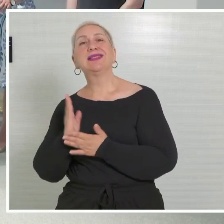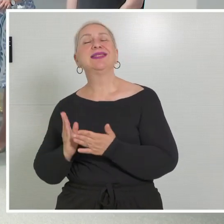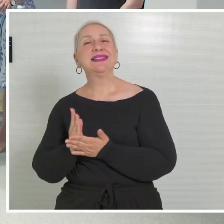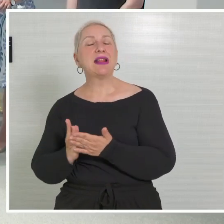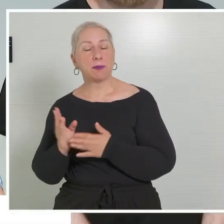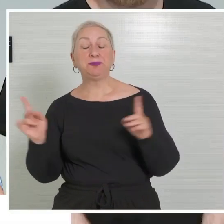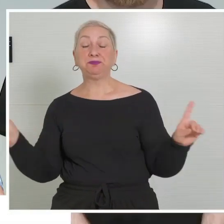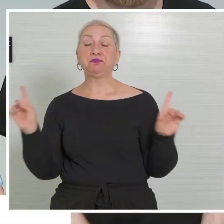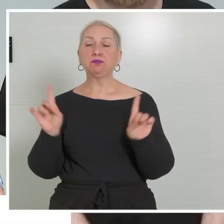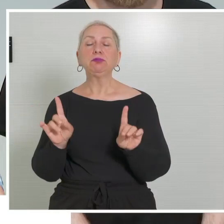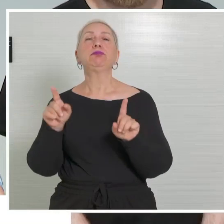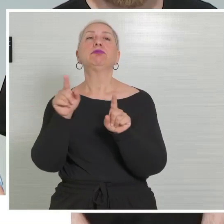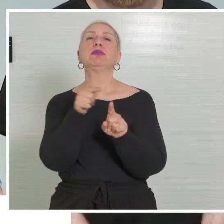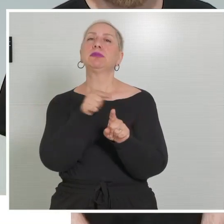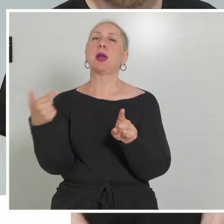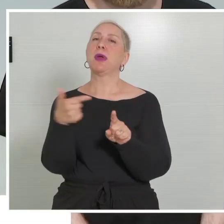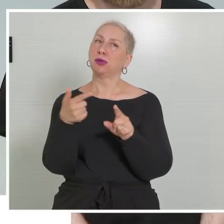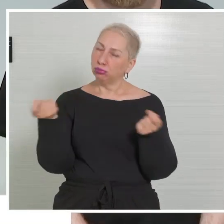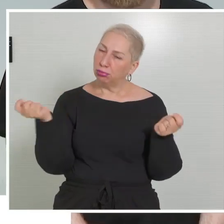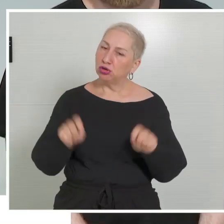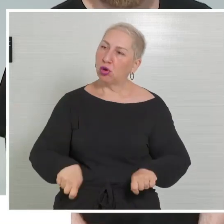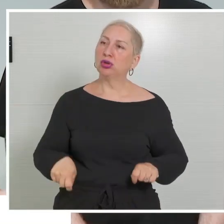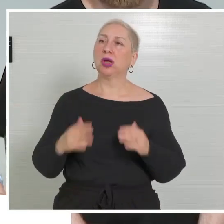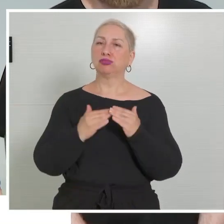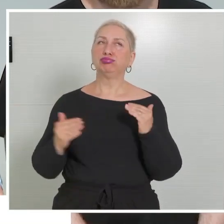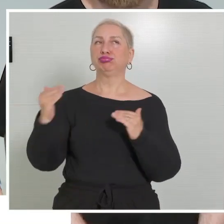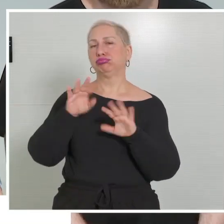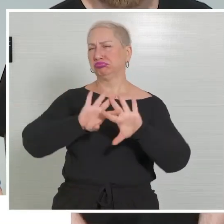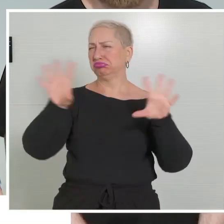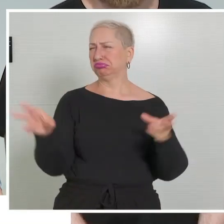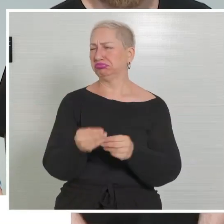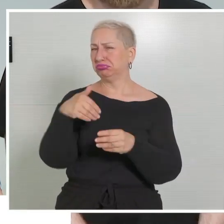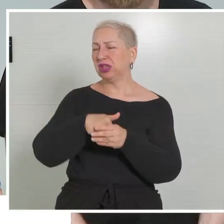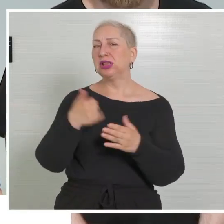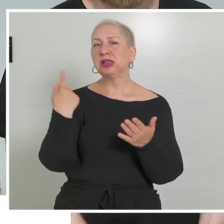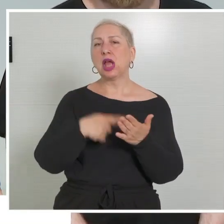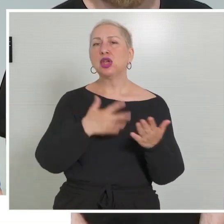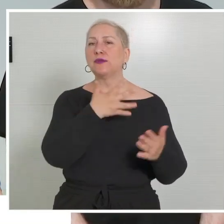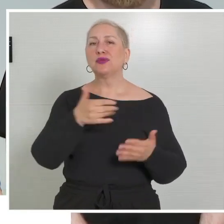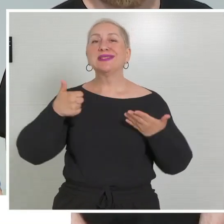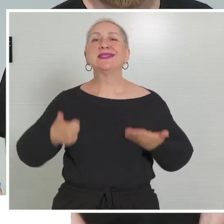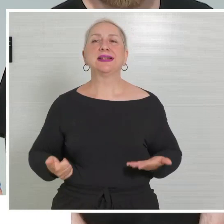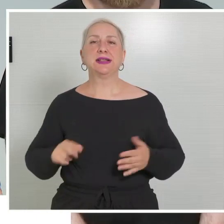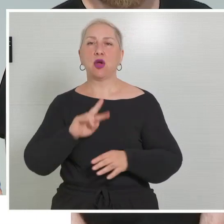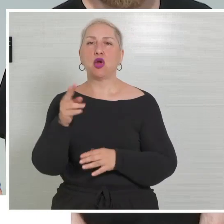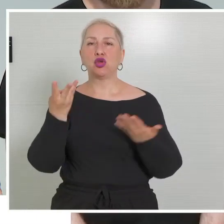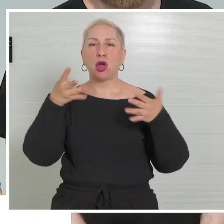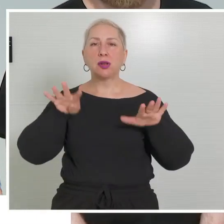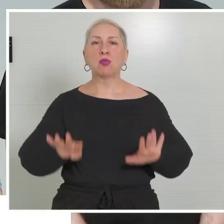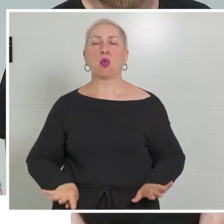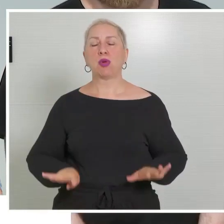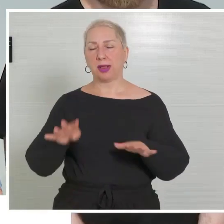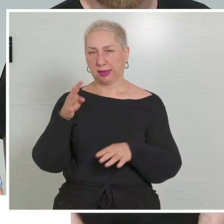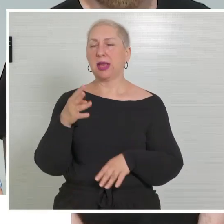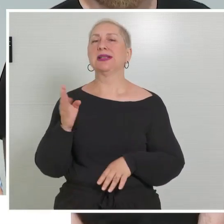Kraft gebracht worden. Es geht da insgesamt um 1.560 Euro auf die neun Monate Zivildienst gerechnet.